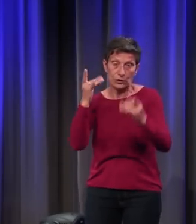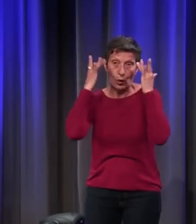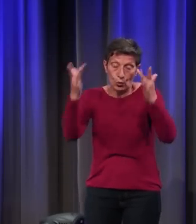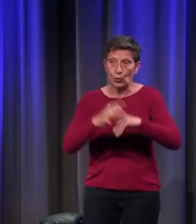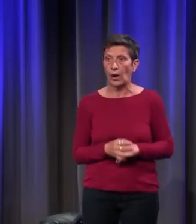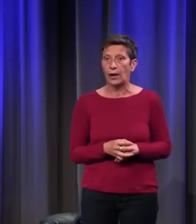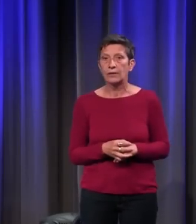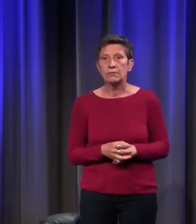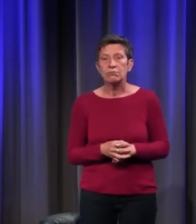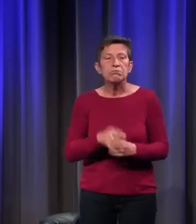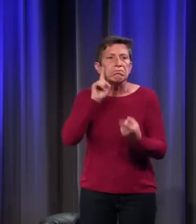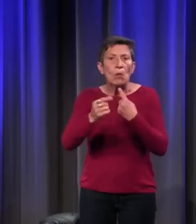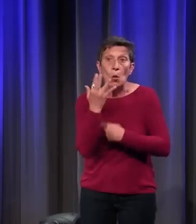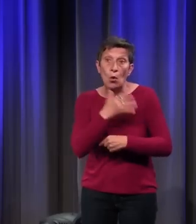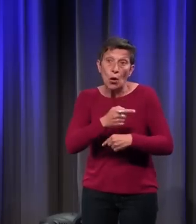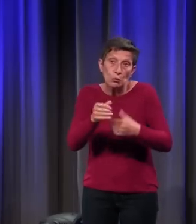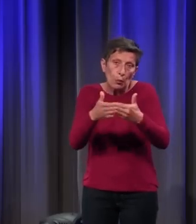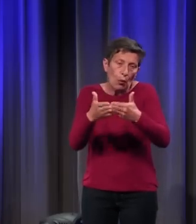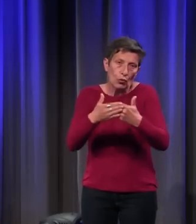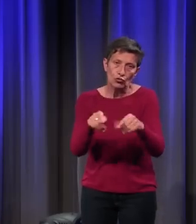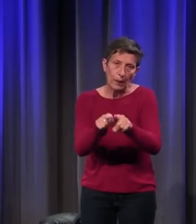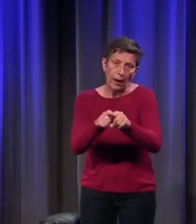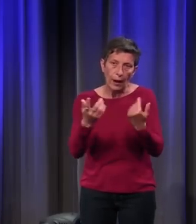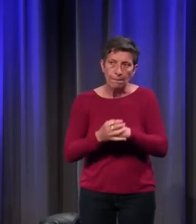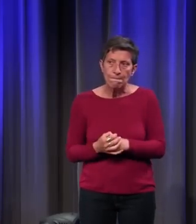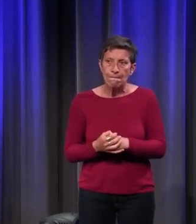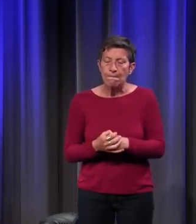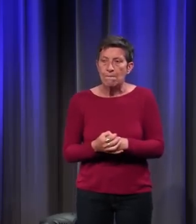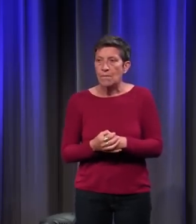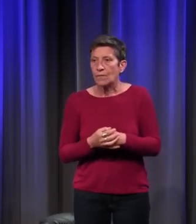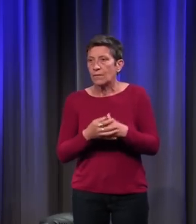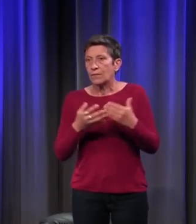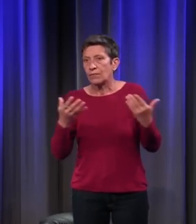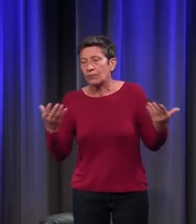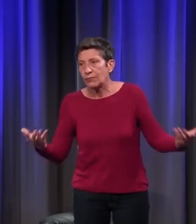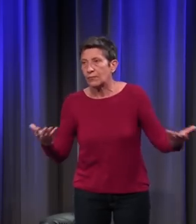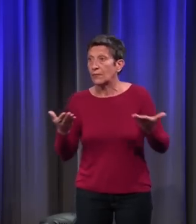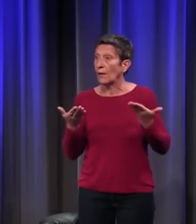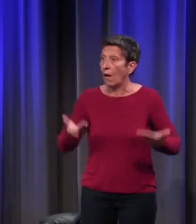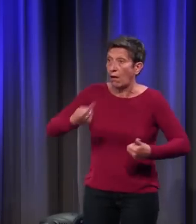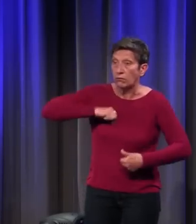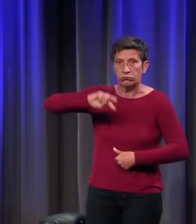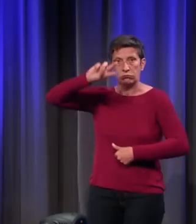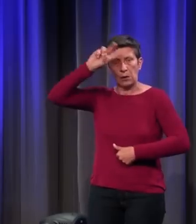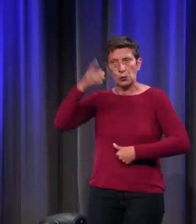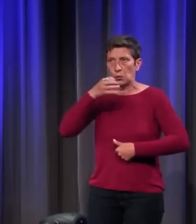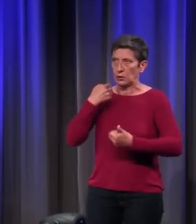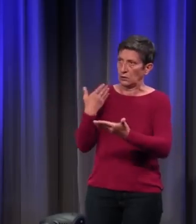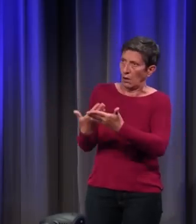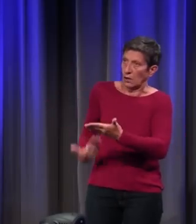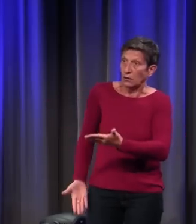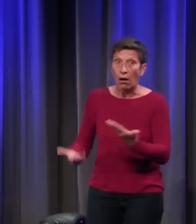Pour les couleurs, c'est un peu la même chose. Les vérités, entre guillemets, qui nous sont familières ne le sont pas du tout.